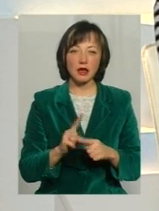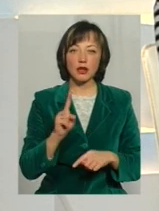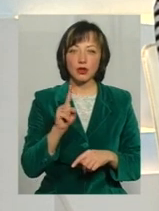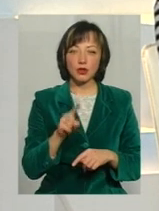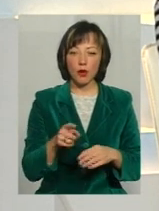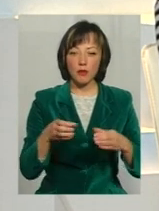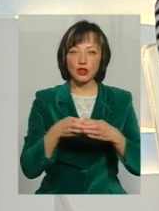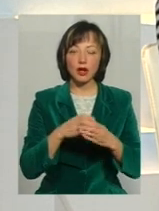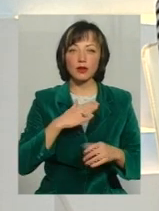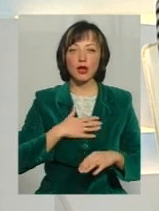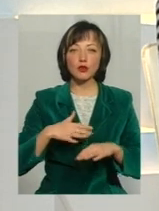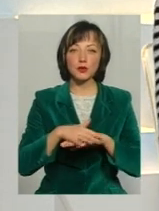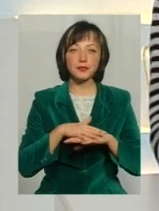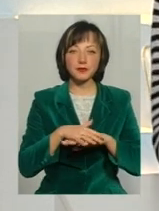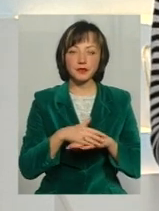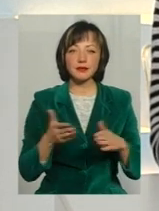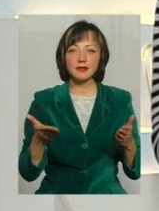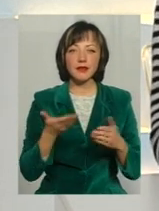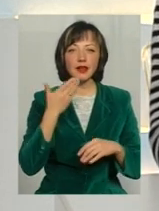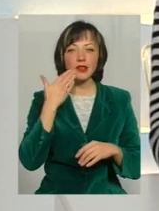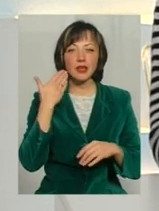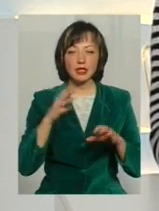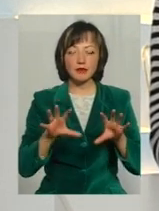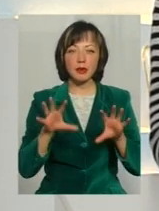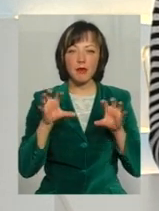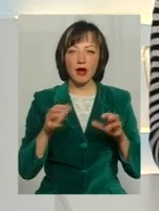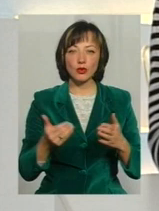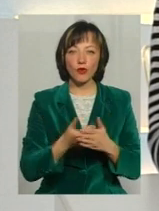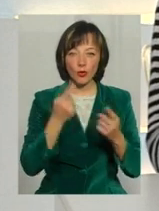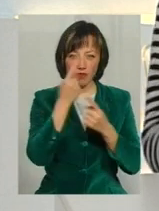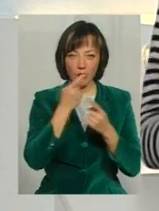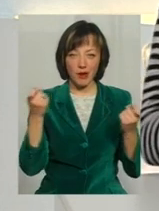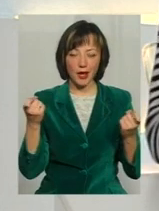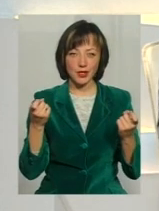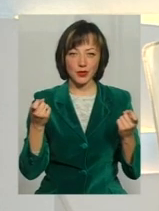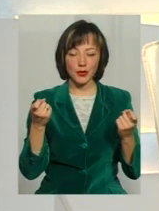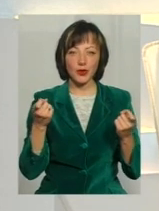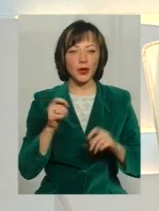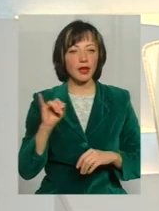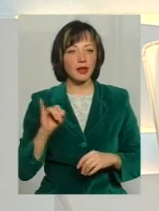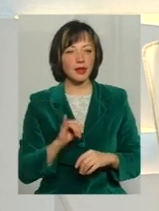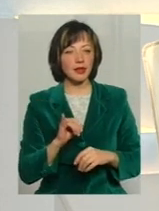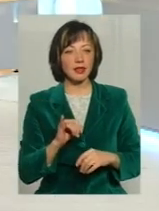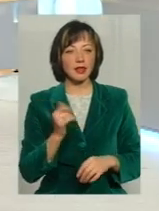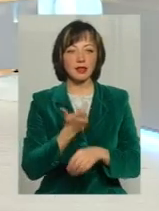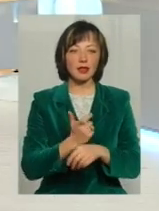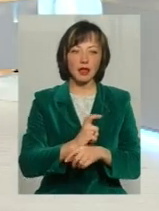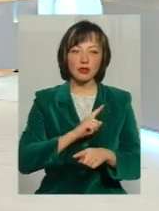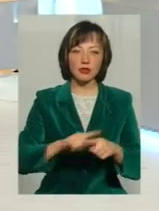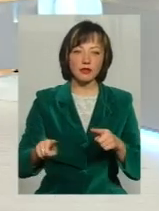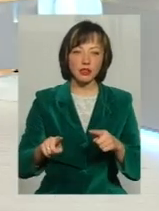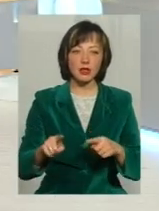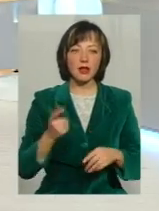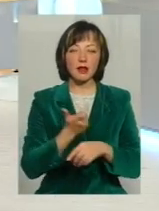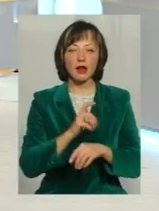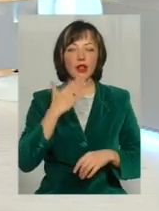прошарок нашого суспільства, який найлегше сприймає нову інформацію І найшвидше, скажімо так,